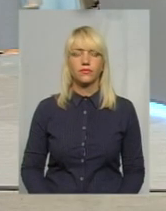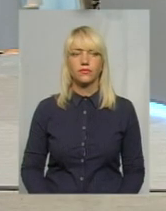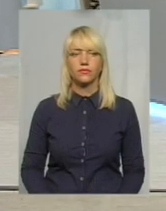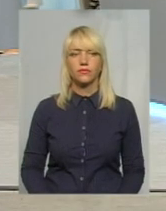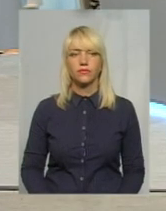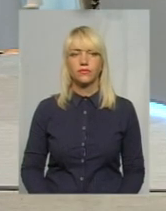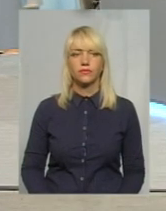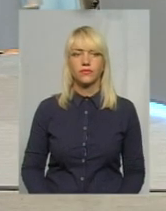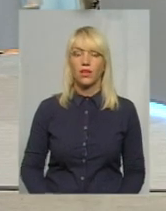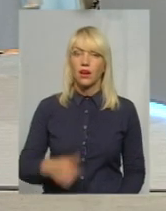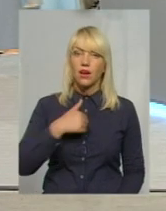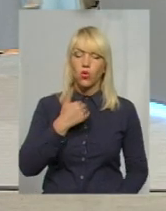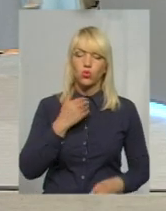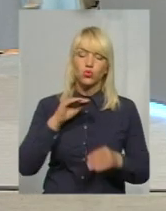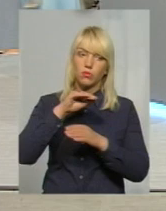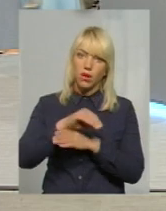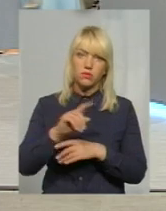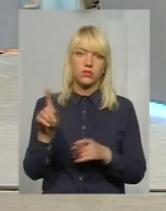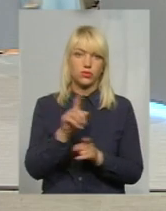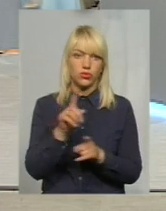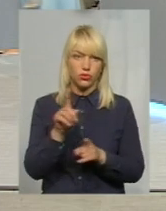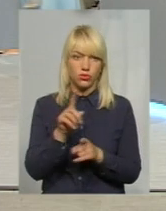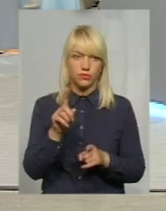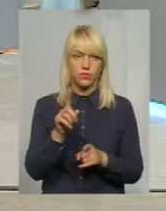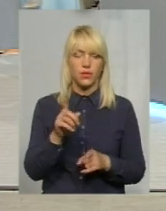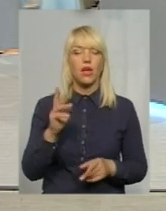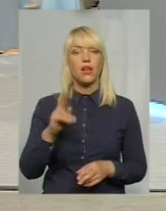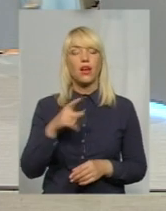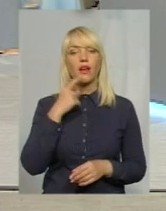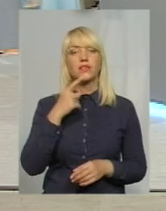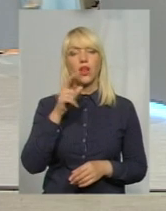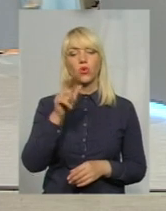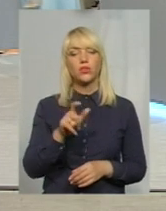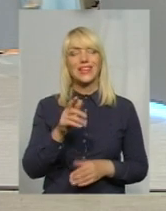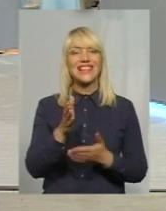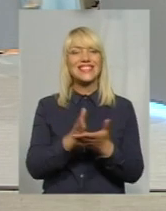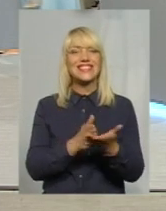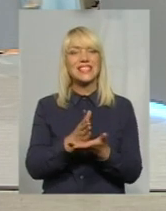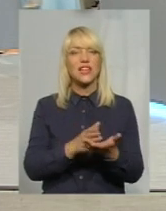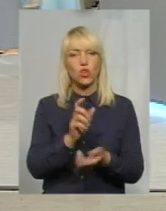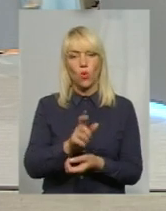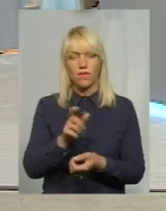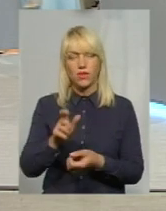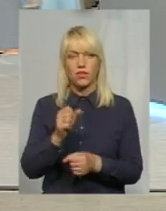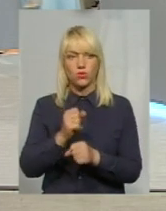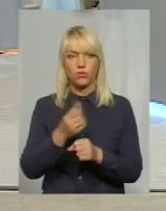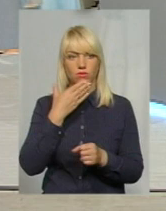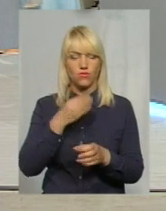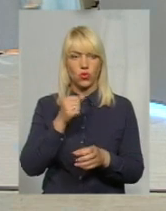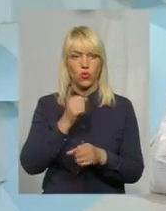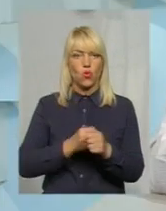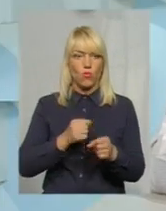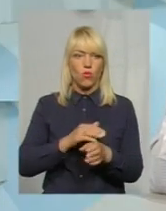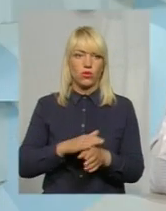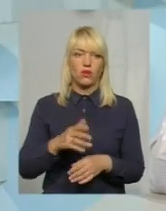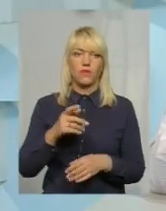Я тут хочу сказати, що все-таки, як казав людина, що чиновники зробили свою роботу. Вони